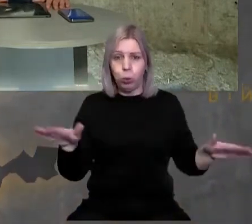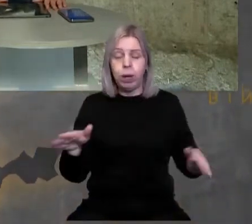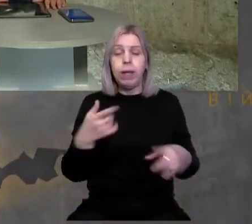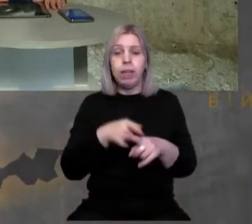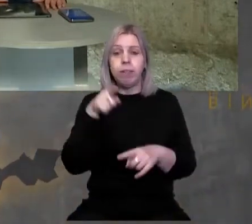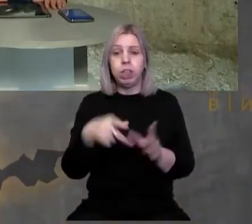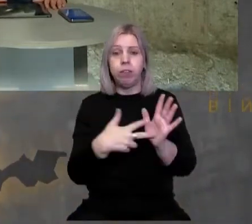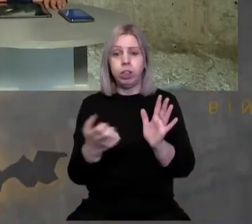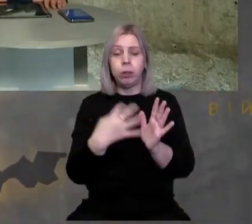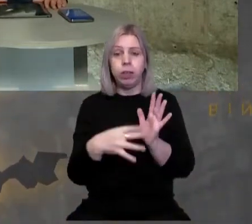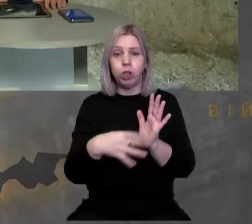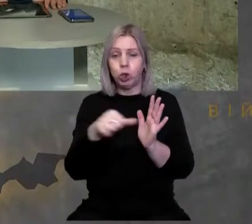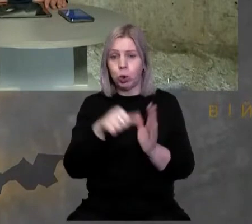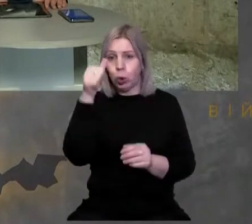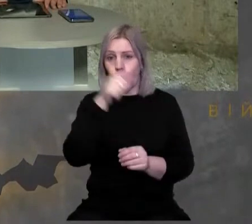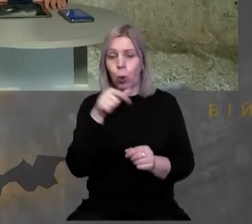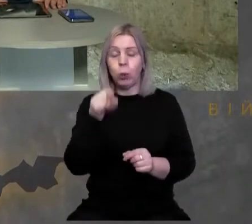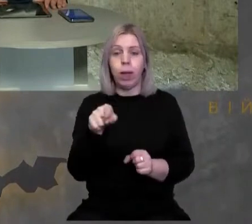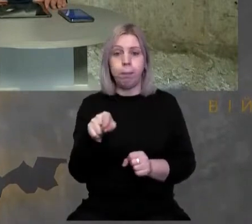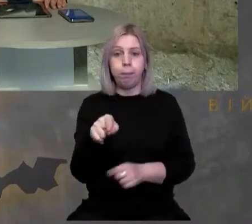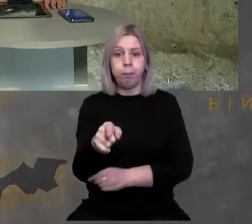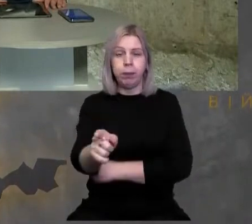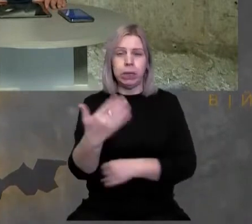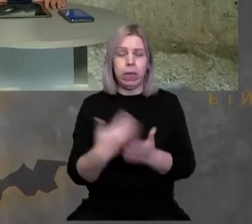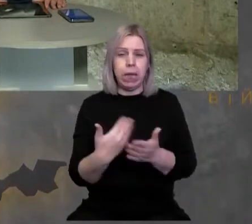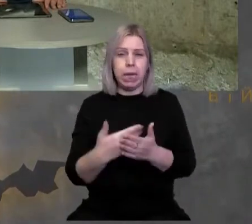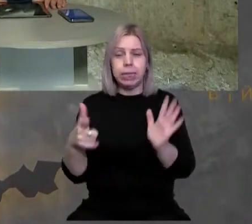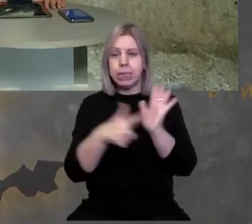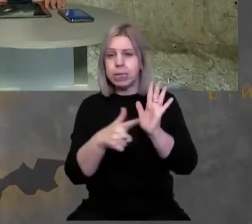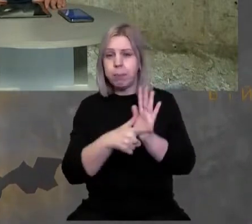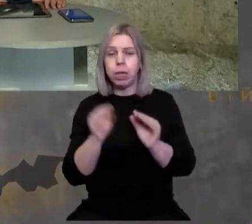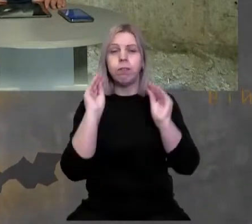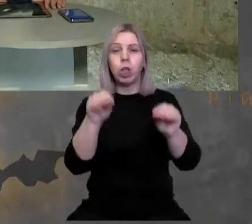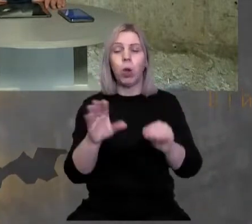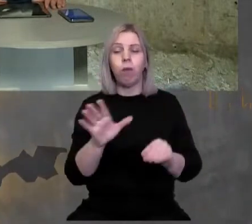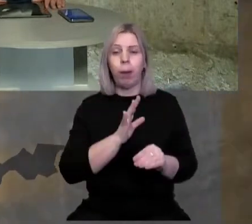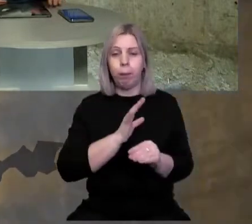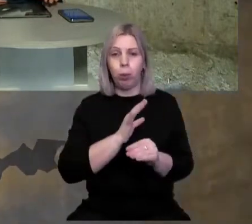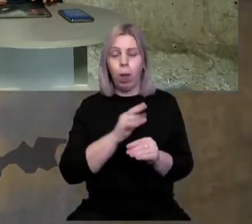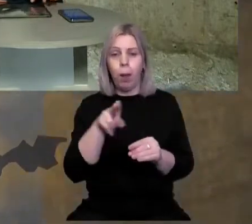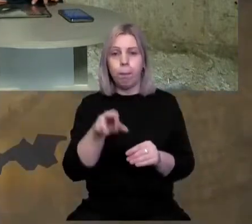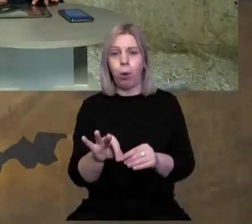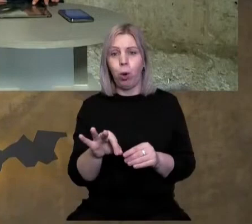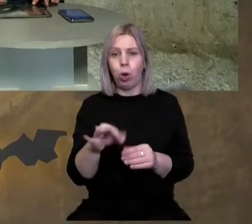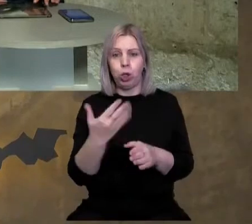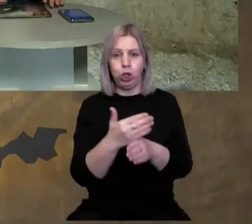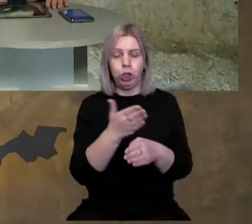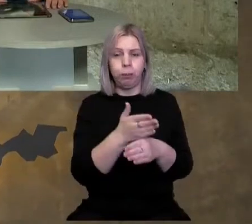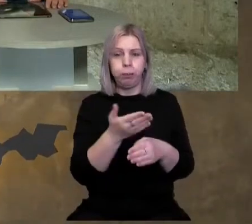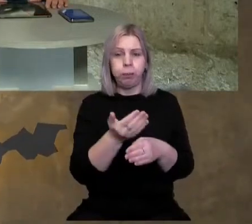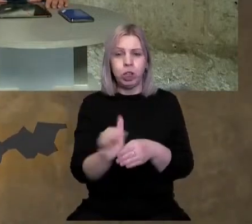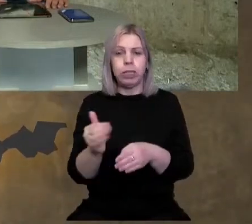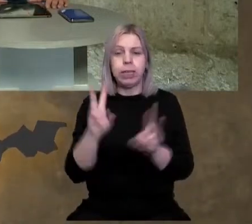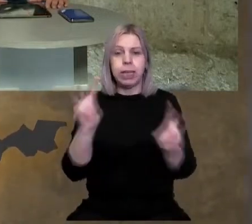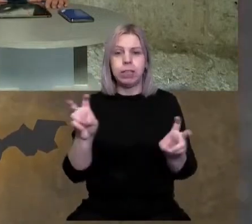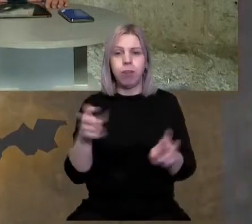І в 1896 року там, здається, із семи, які встановлювали по частині, яка